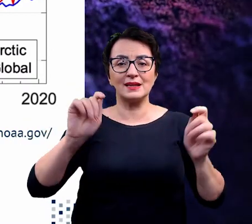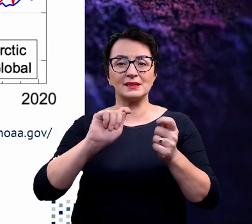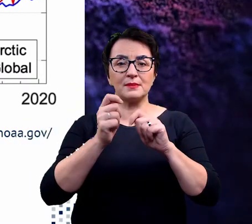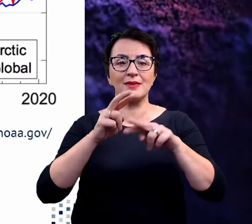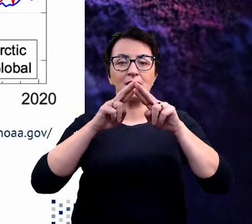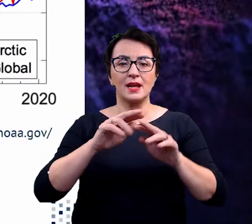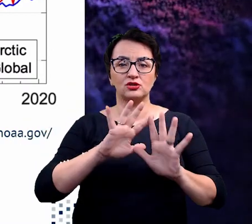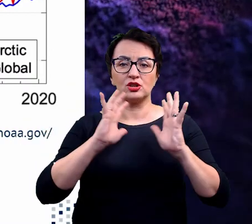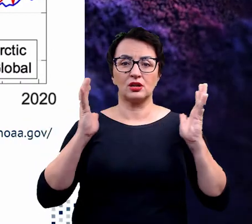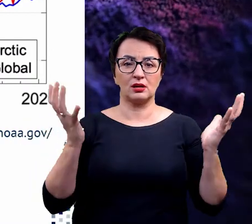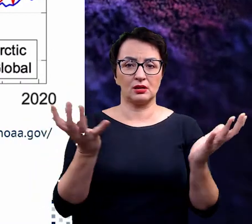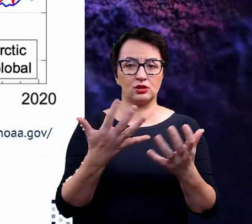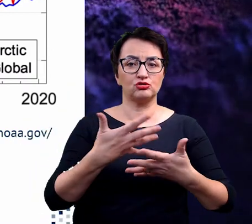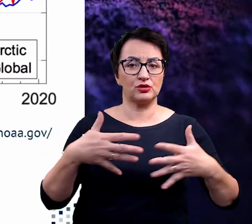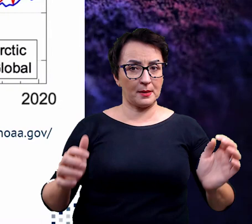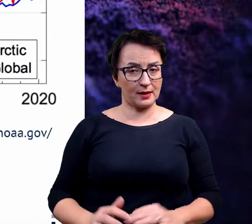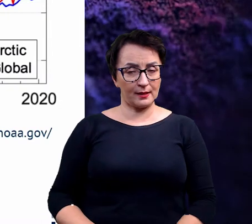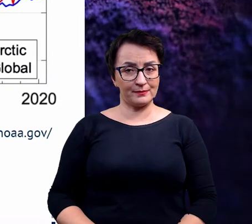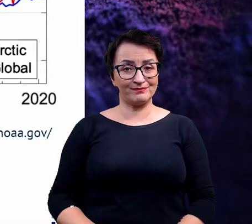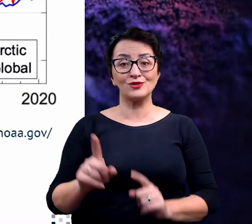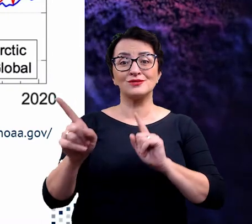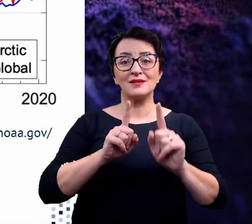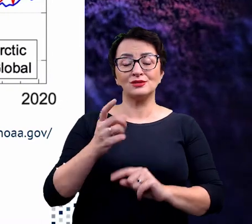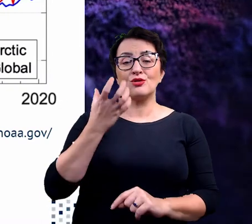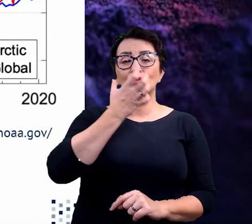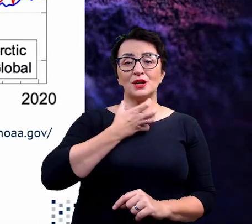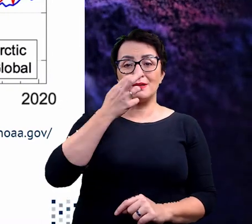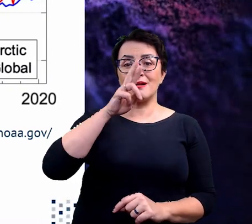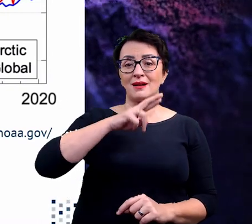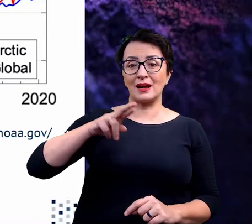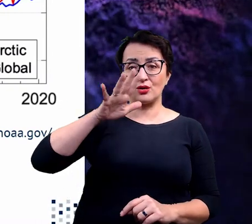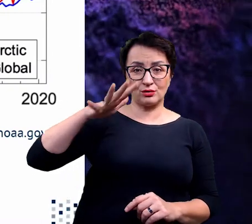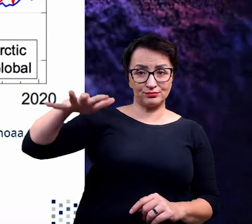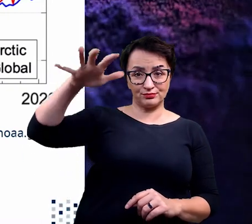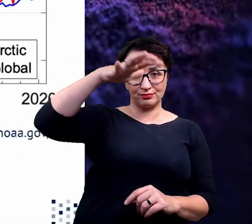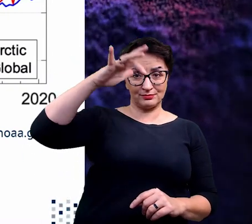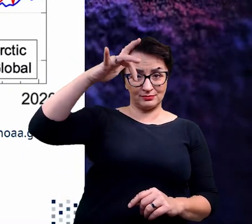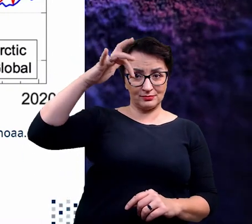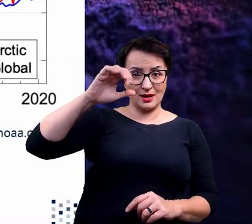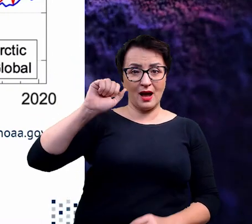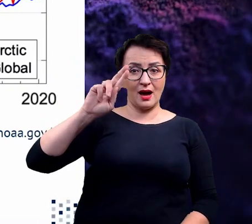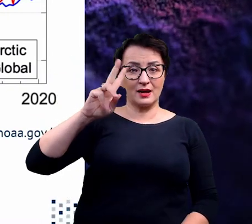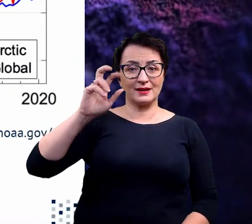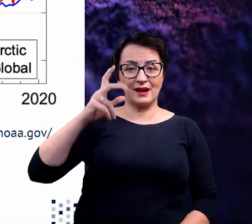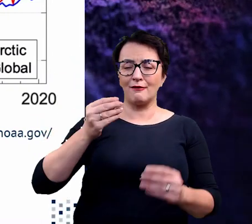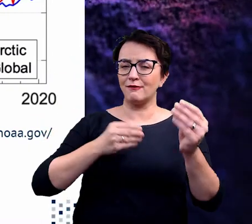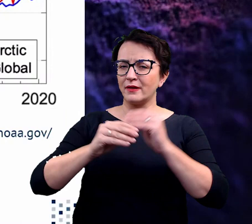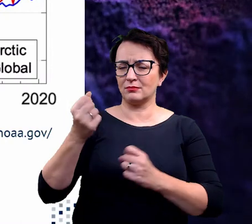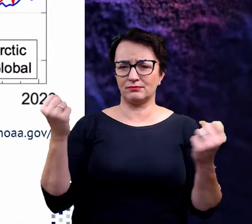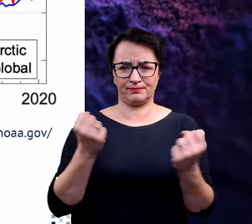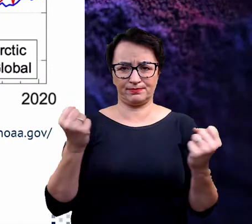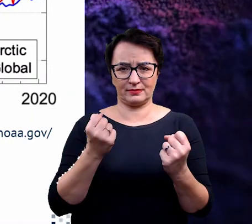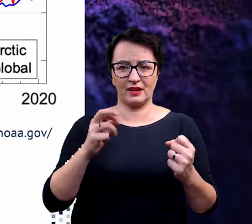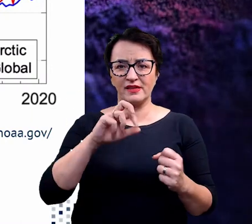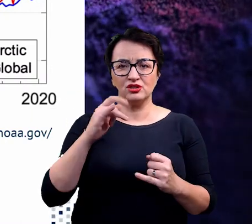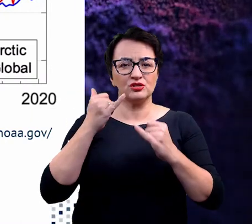części globu. Na co to wskazuje? Wskazuje to na to, że ocieplenie w regionie Arktyki jest najsilniejsze i postępuje o wiele silniej niż